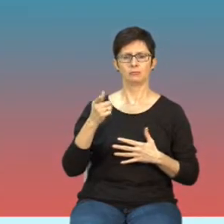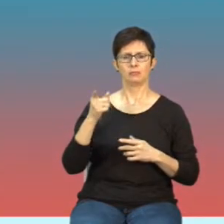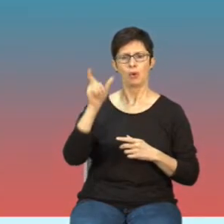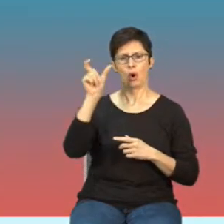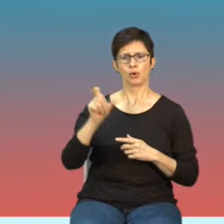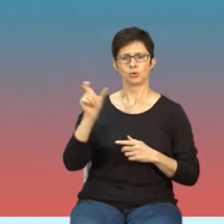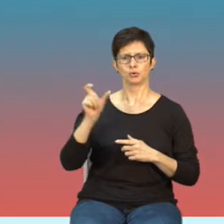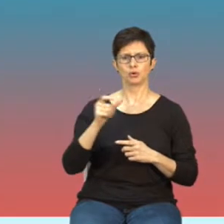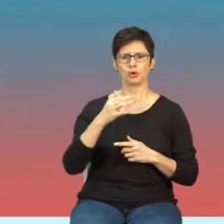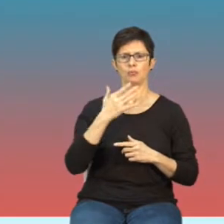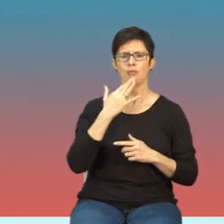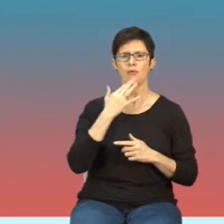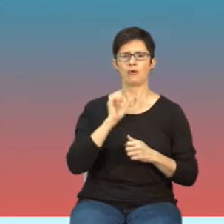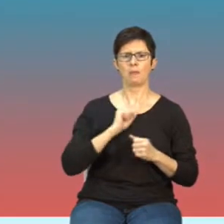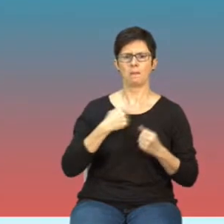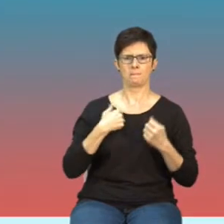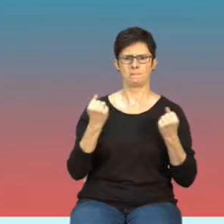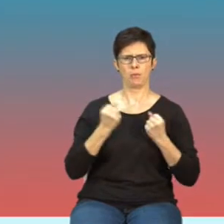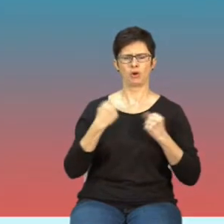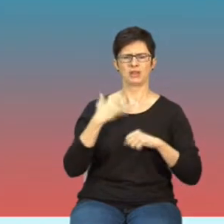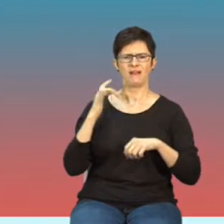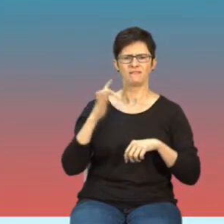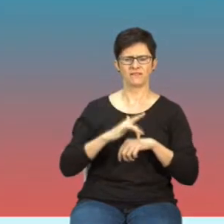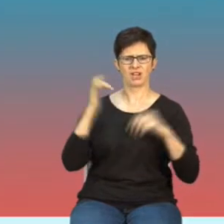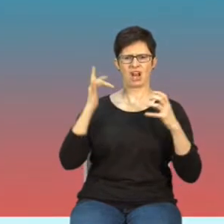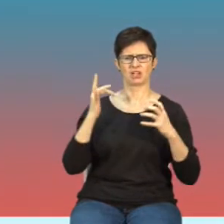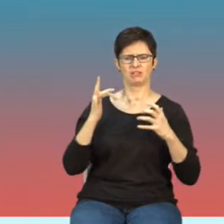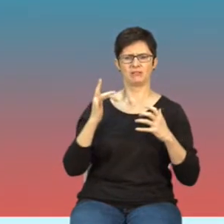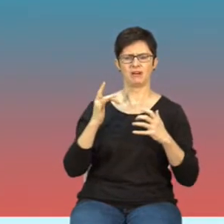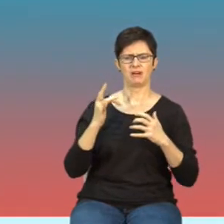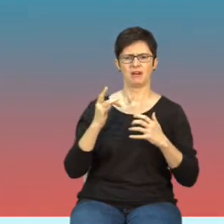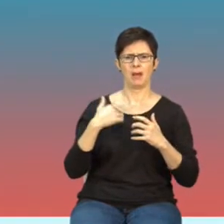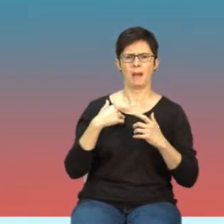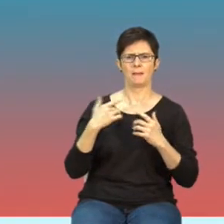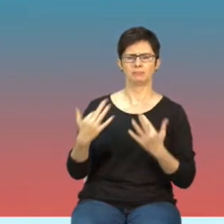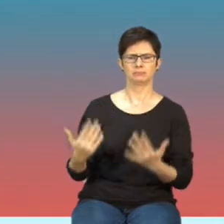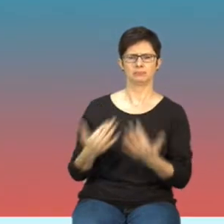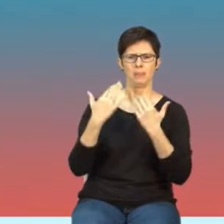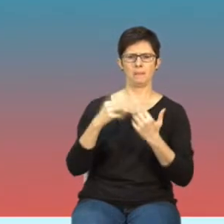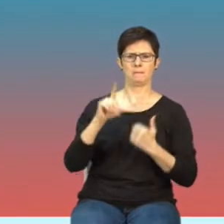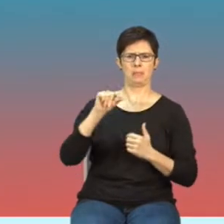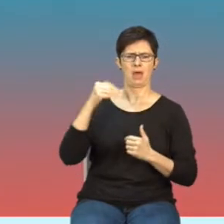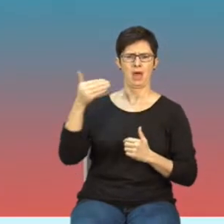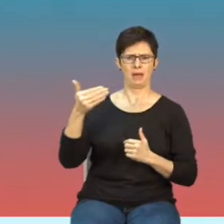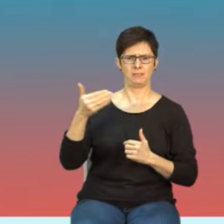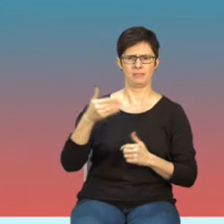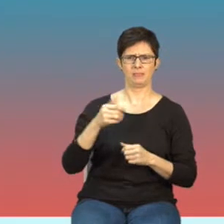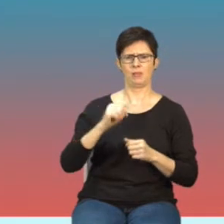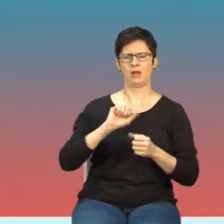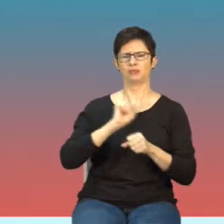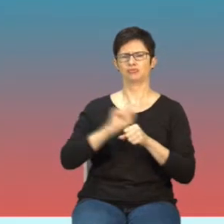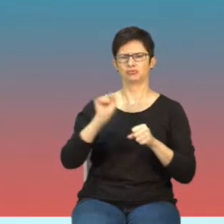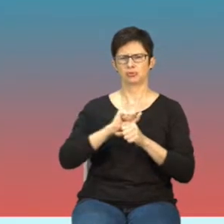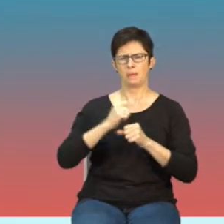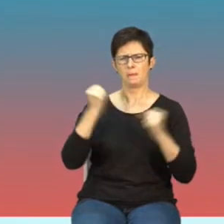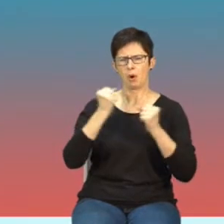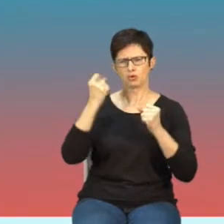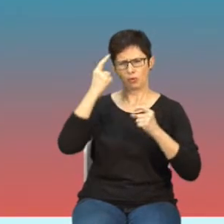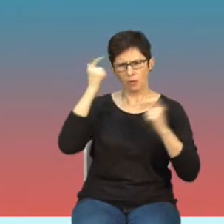nadwrożliwi na pola elektromagnetyczne. Szczególnie te objawy subiektywne, ogólne osłabienie, często uporczywe bóle głowy,